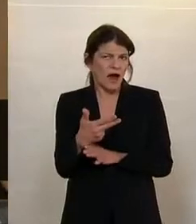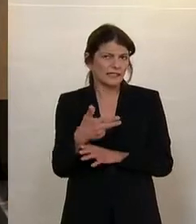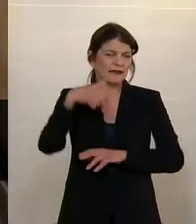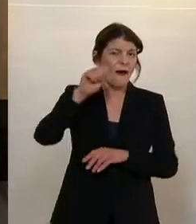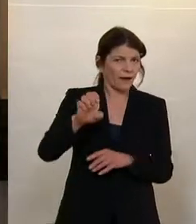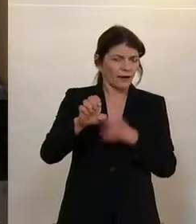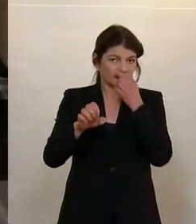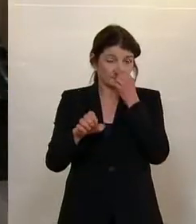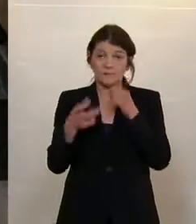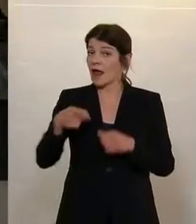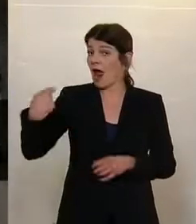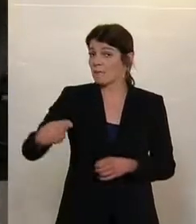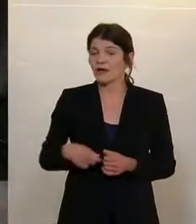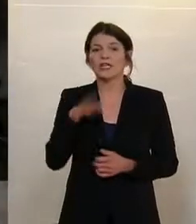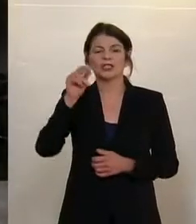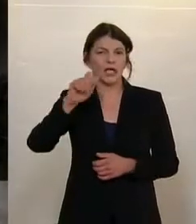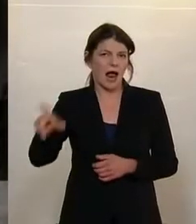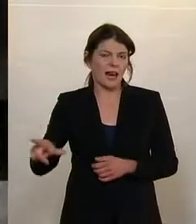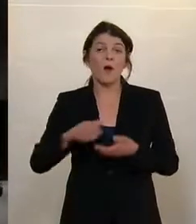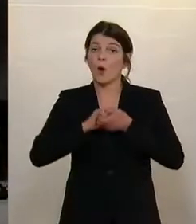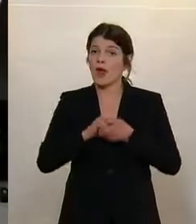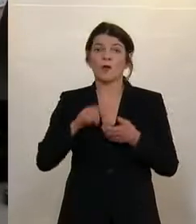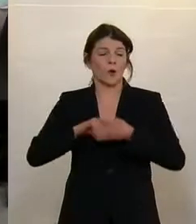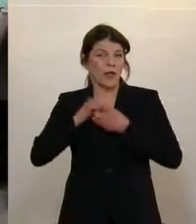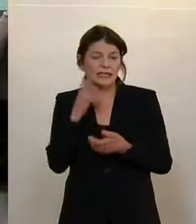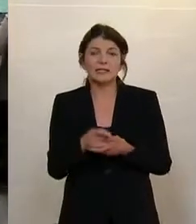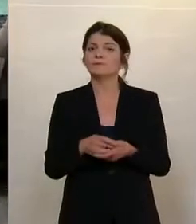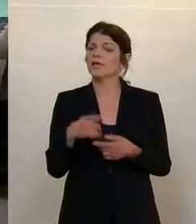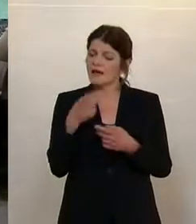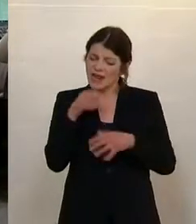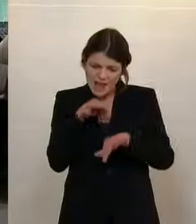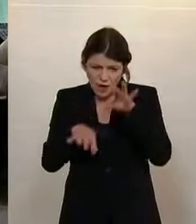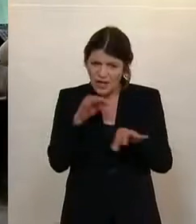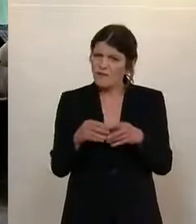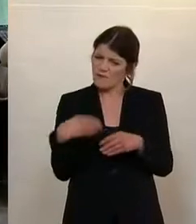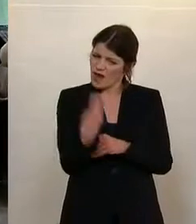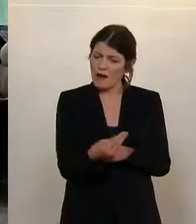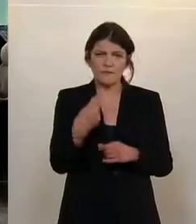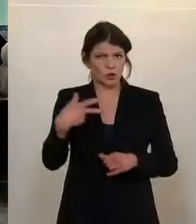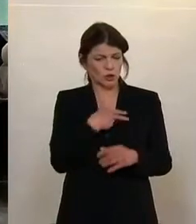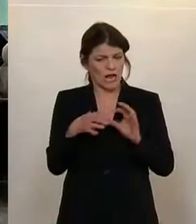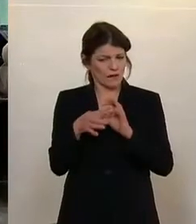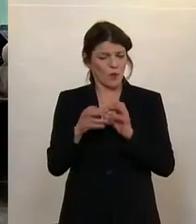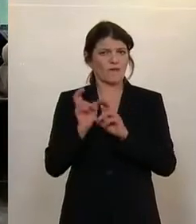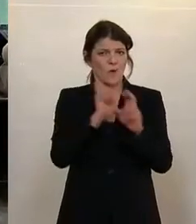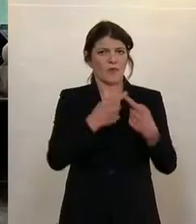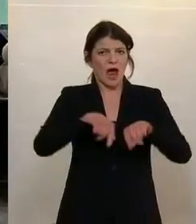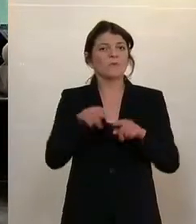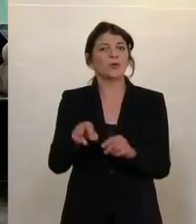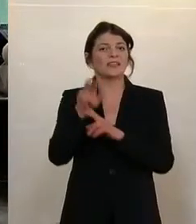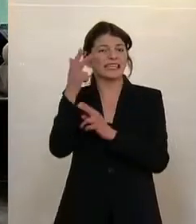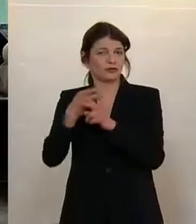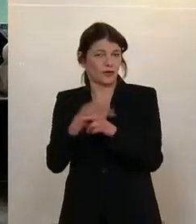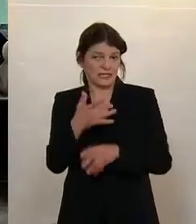Bericht über die Vergabe sozialen Wohnraums an Drittstaatbürger und dem Wunsch der FPÖ, dass Österreich den EU-Aktionsplan für